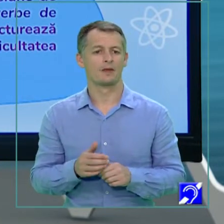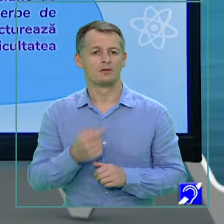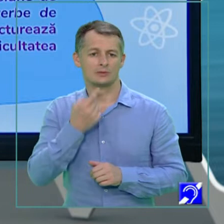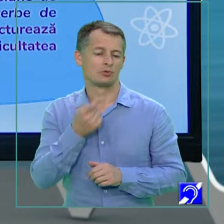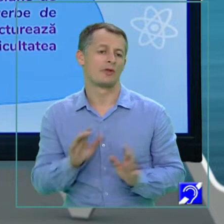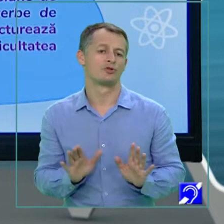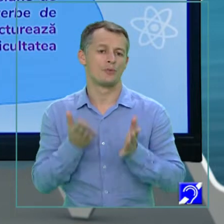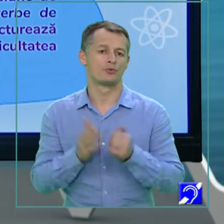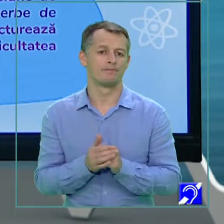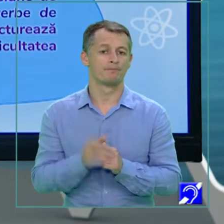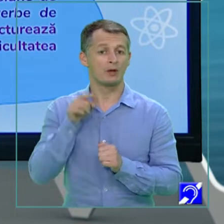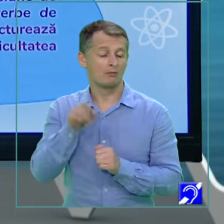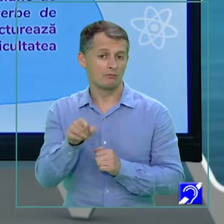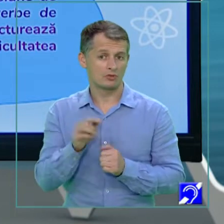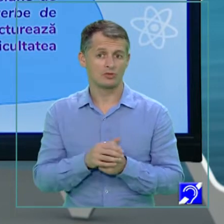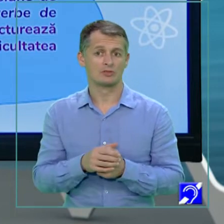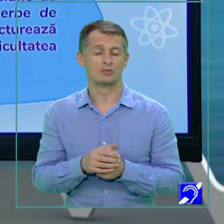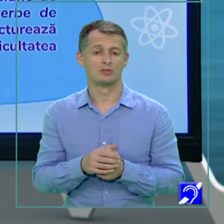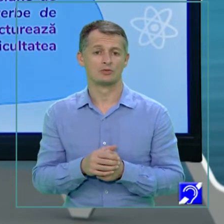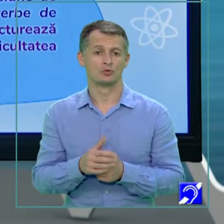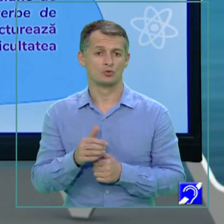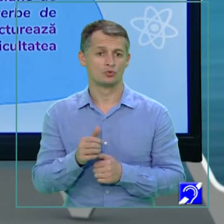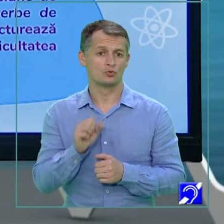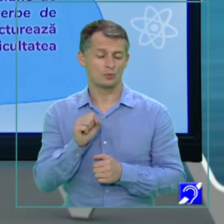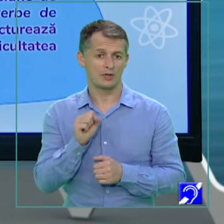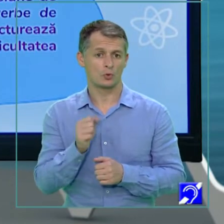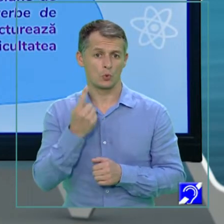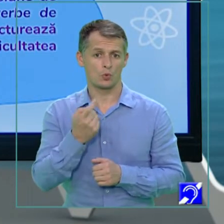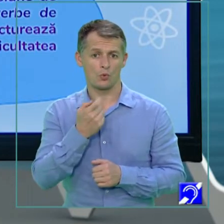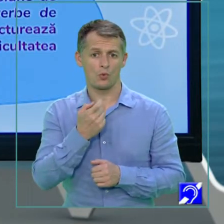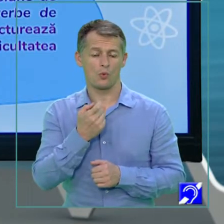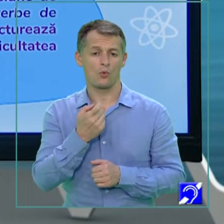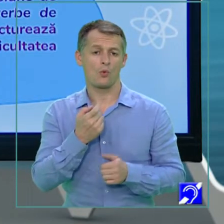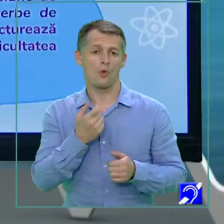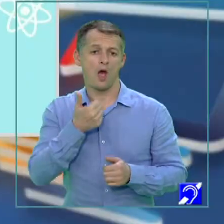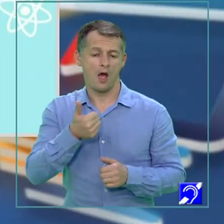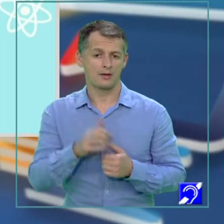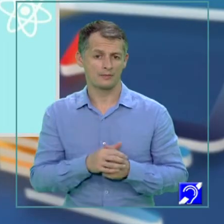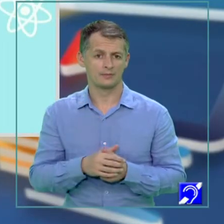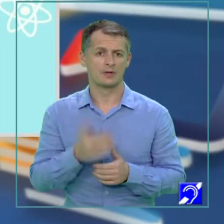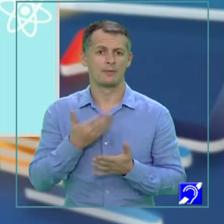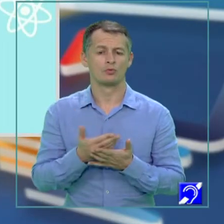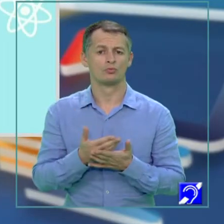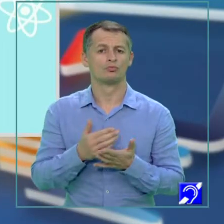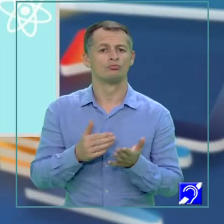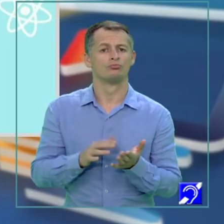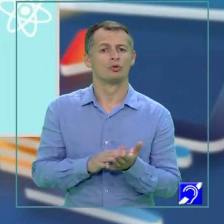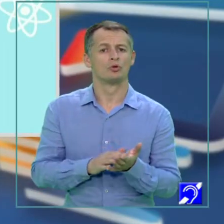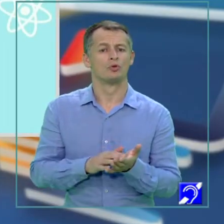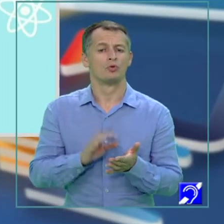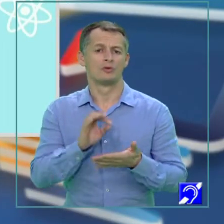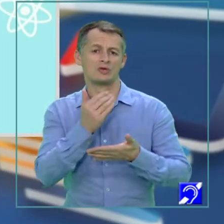la subiectul acesta de tip 1A textul suport aparține literaturii de frontieră. Ce înseamnă text de